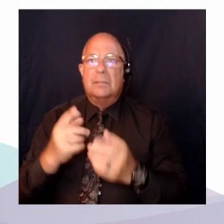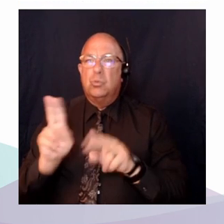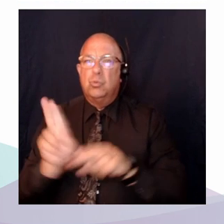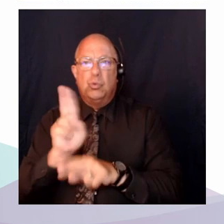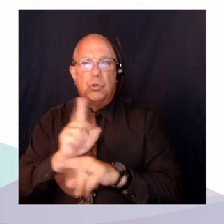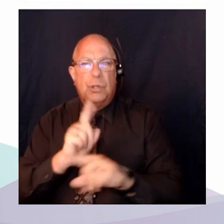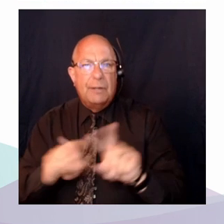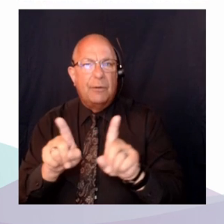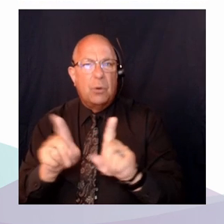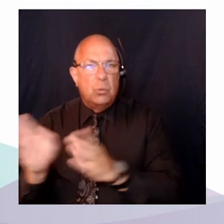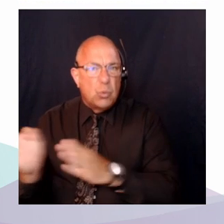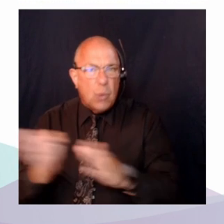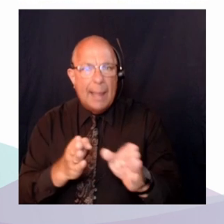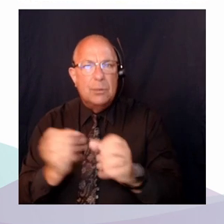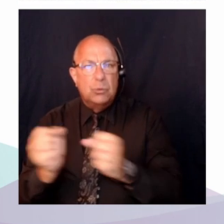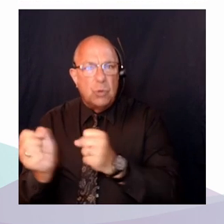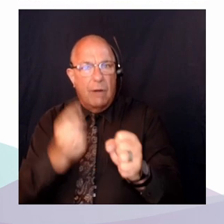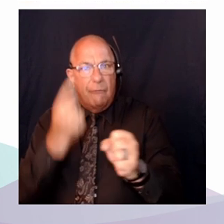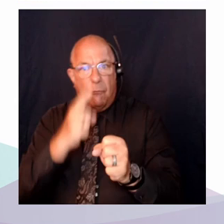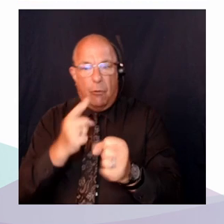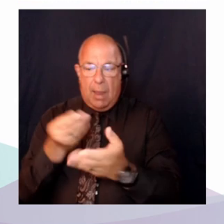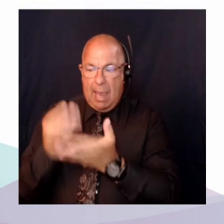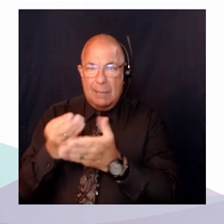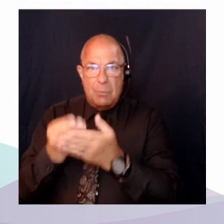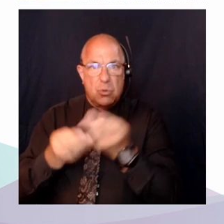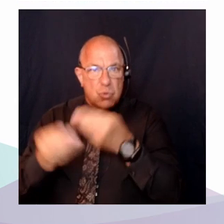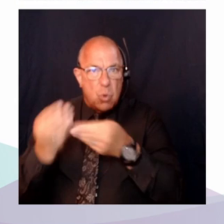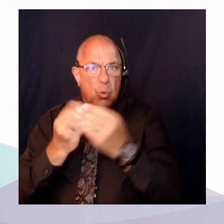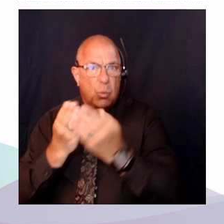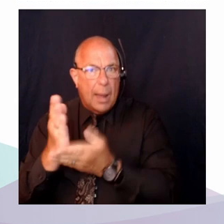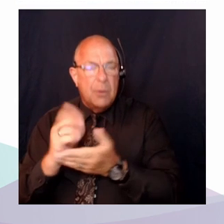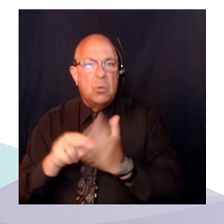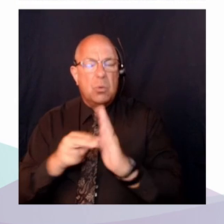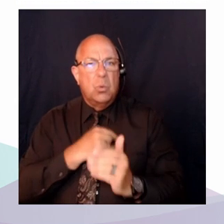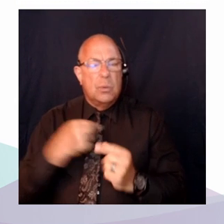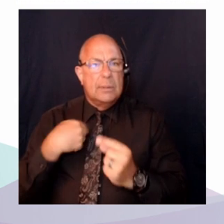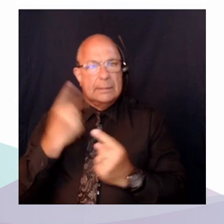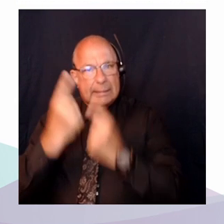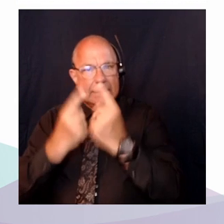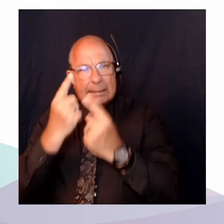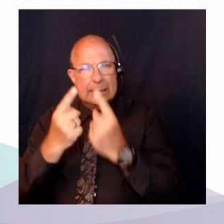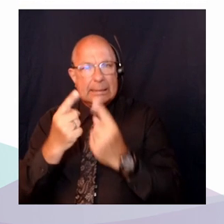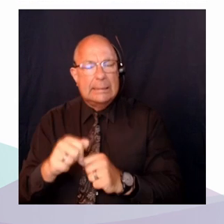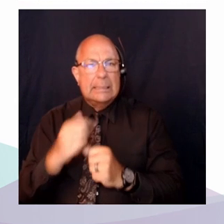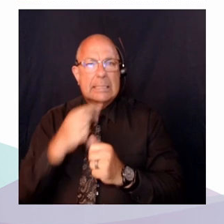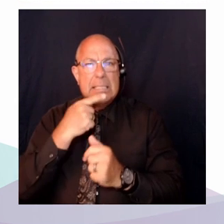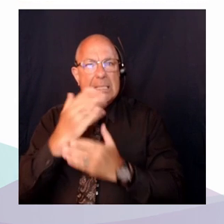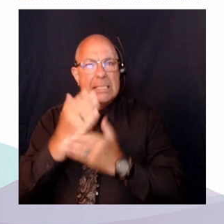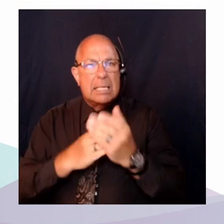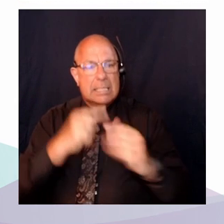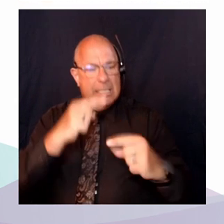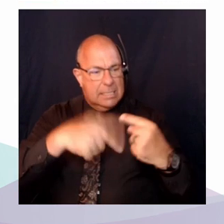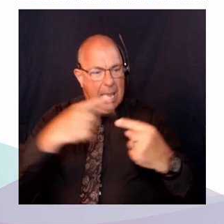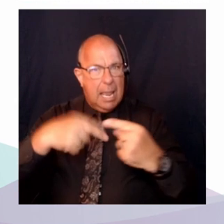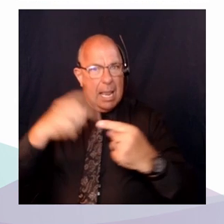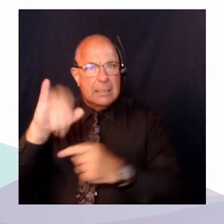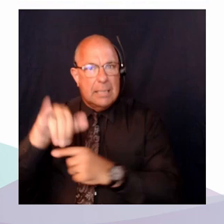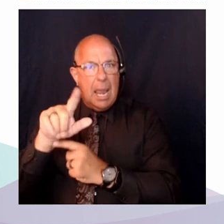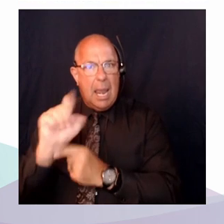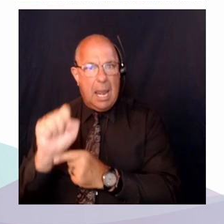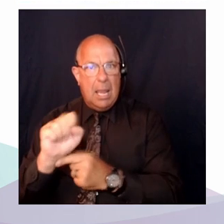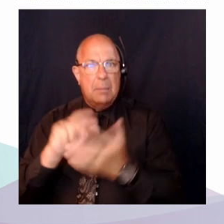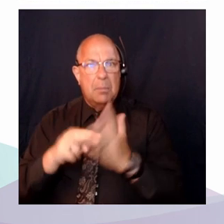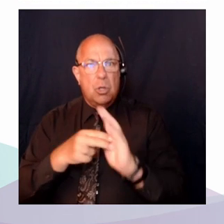on peut penser qu'un certain cycle est amorcé du délit d'insolidarité. La COVID-19 a